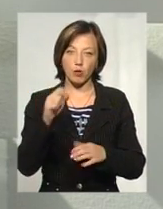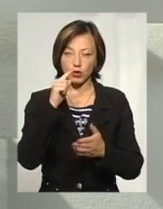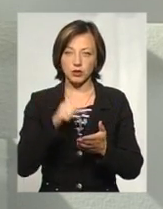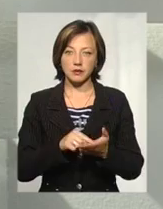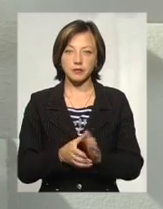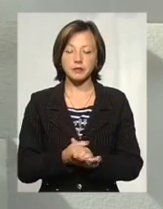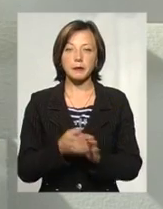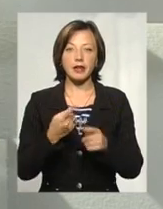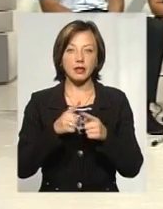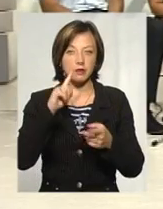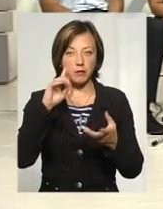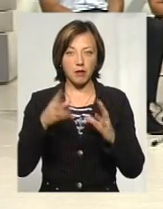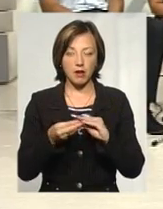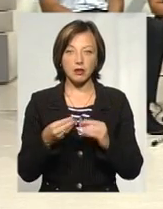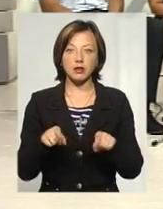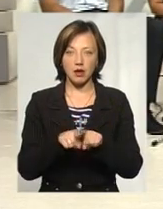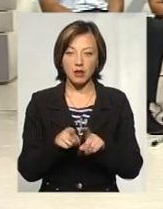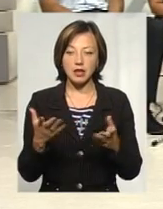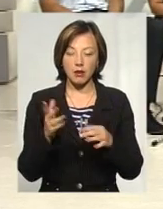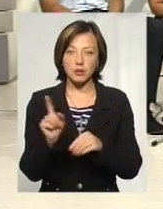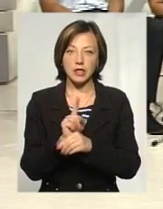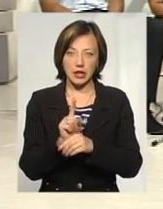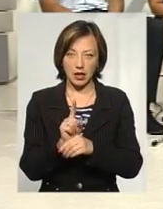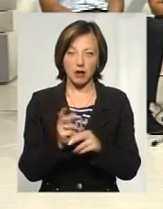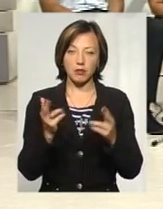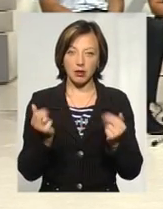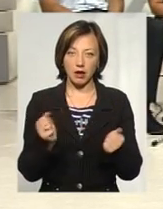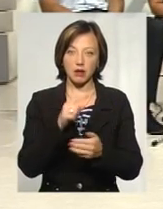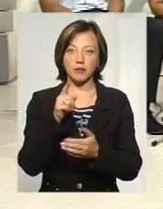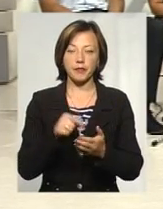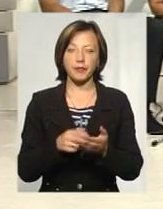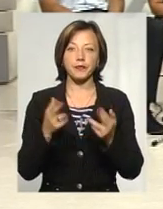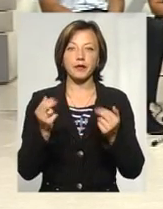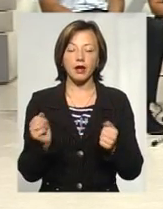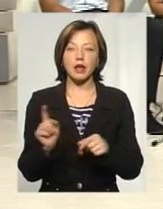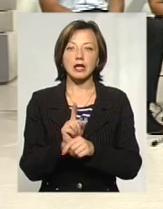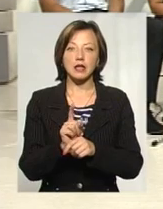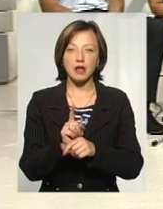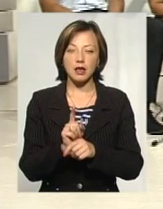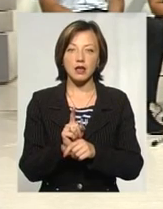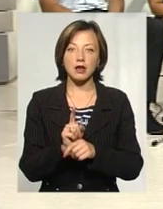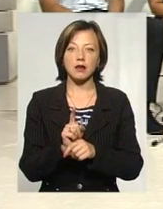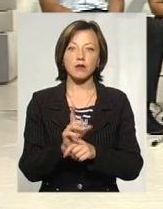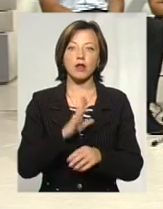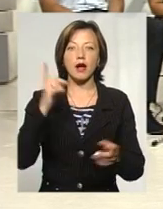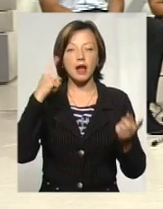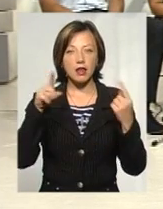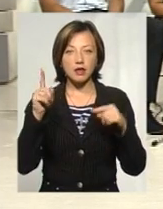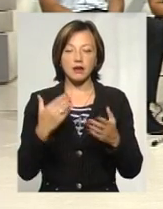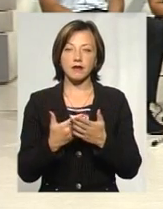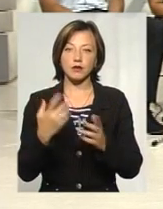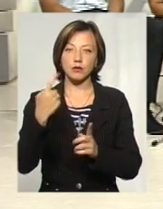Але ці бали ставилися також за якимись критеріями, так? Вже ж, критеріями так. Анхета була, креативність